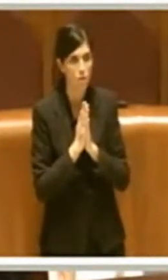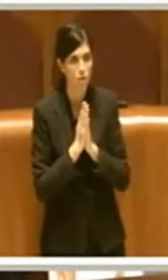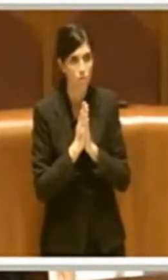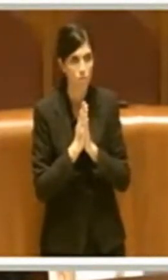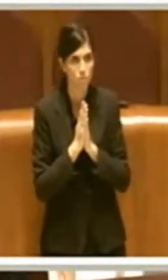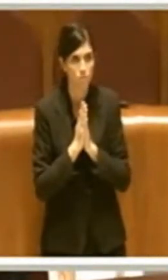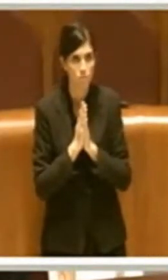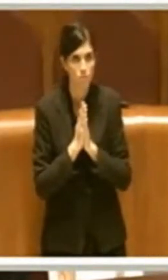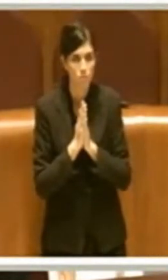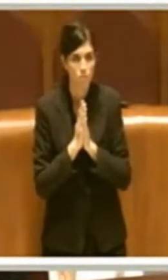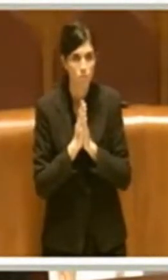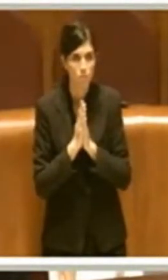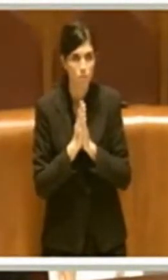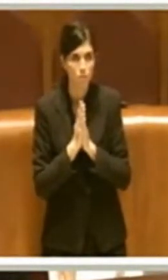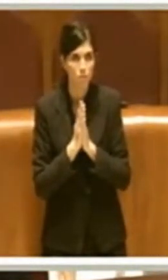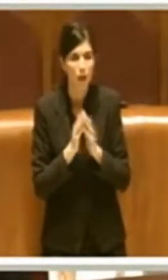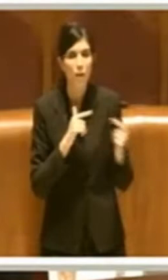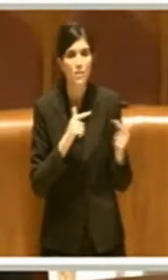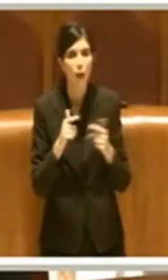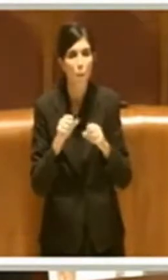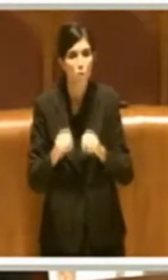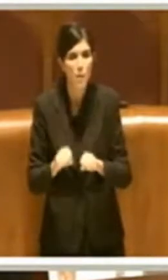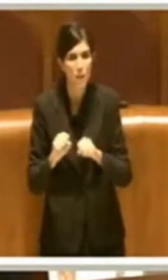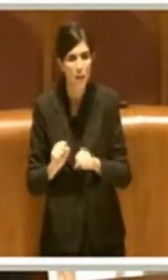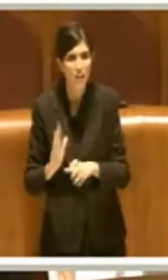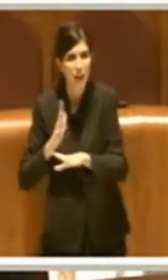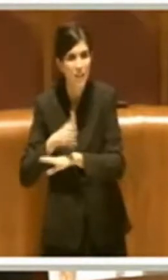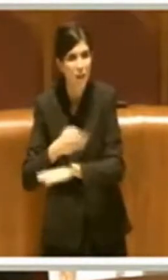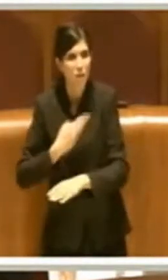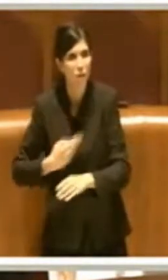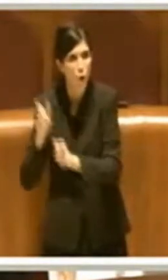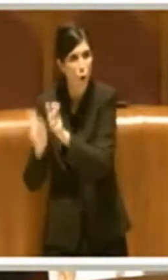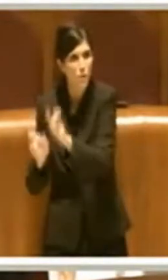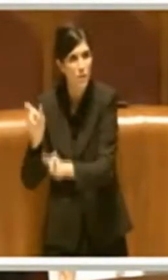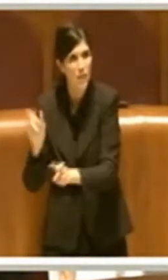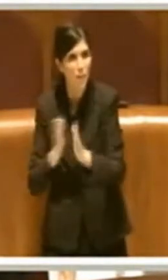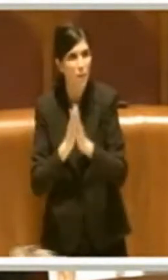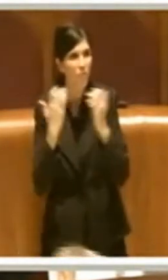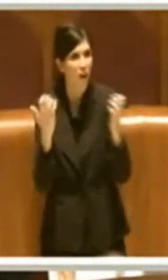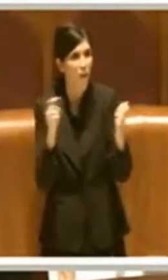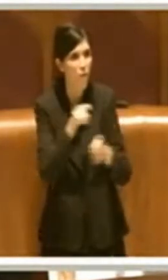consentire l'intervento di ogni consigliere, per favore.